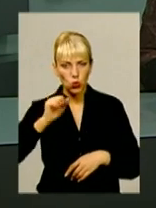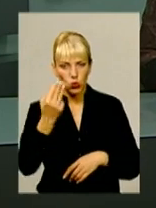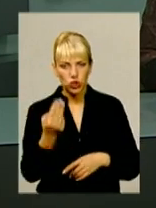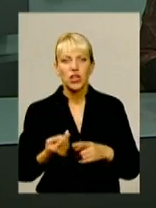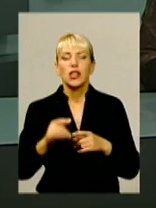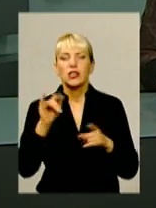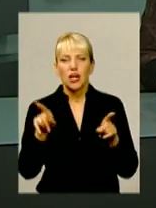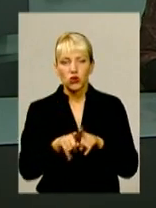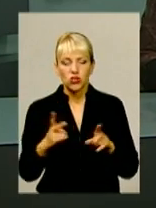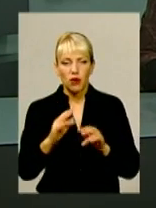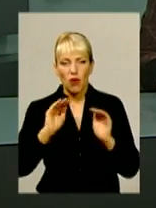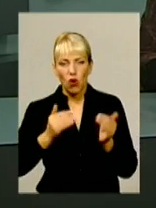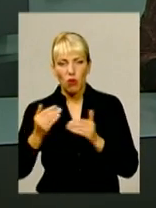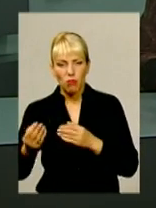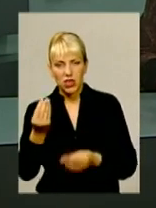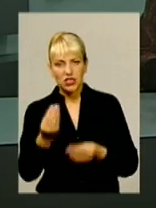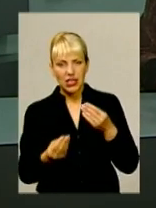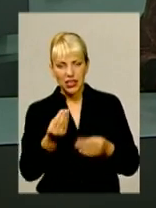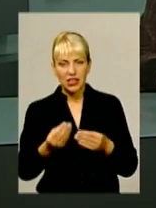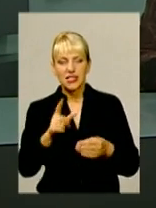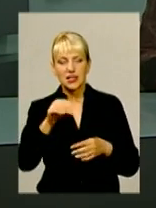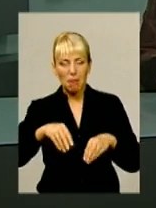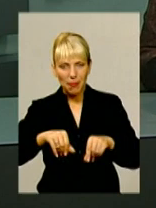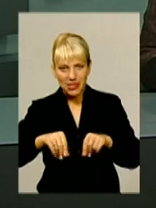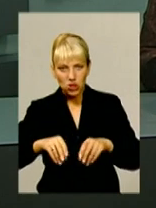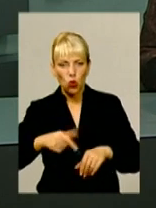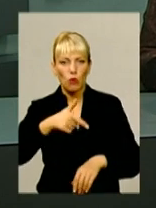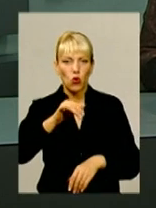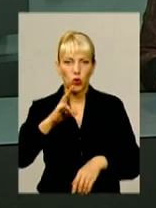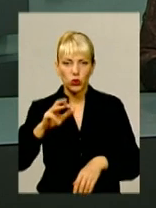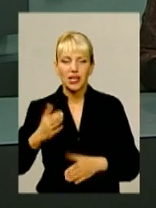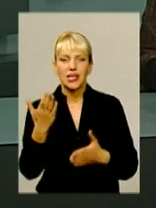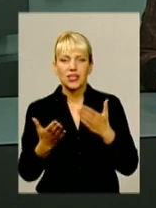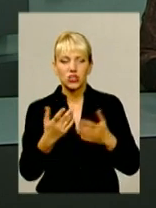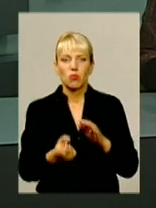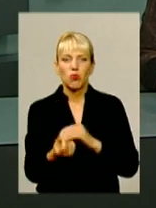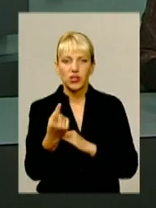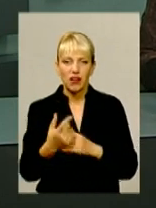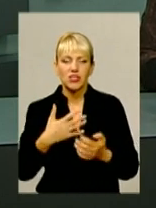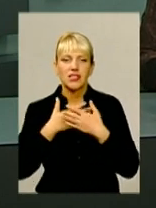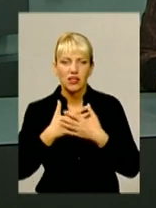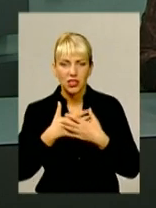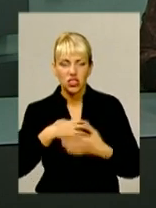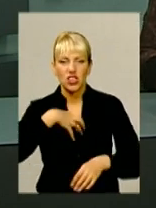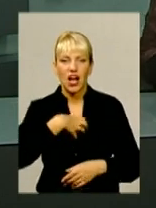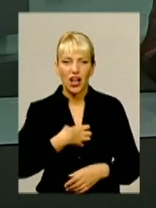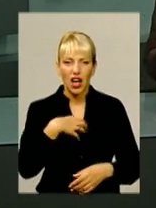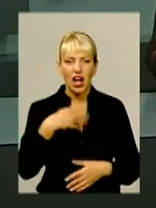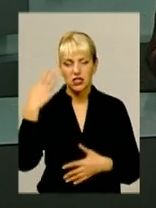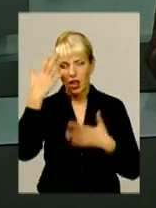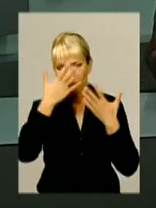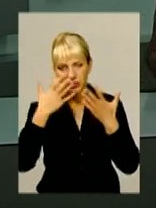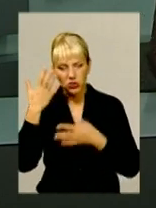майданчиках обмежити контакт дітей з піском і ґрунтом. У разі появи ознак задишки, кашлю та безсоння, необхідно